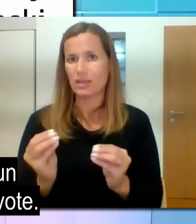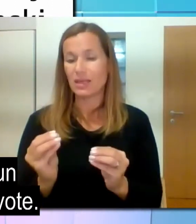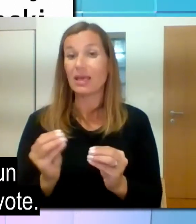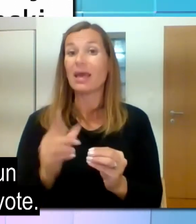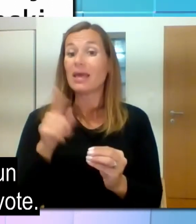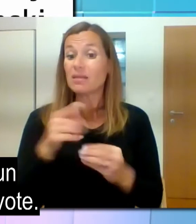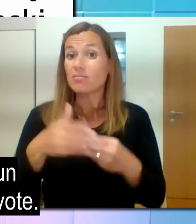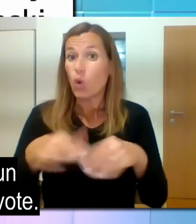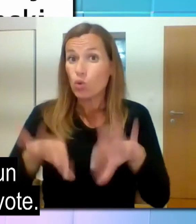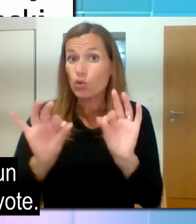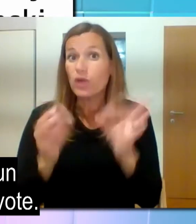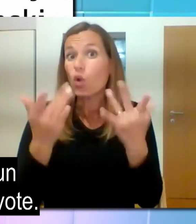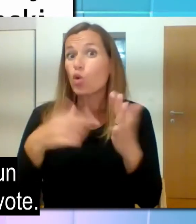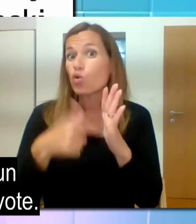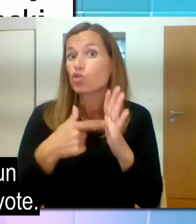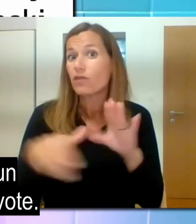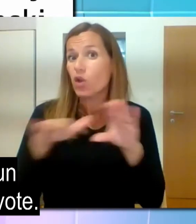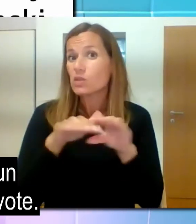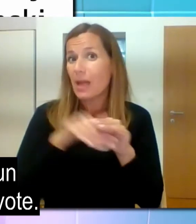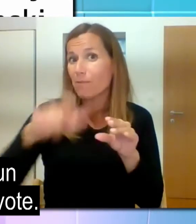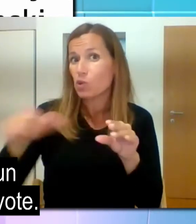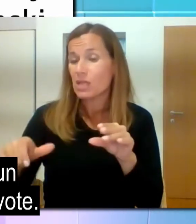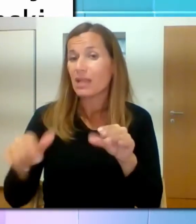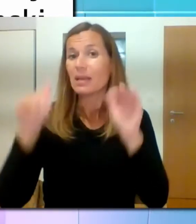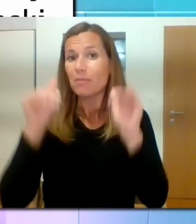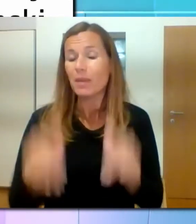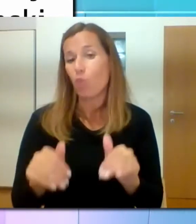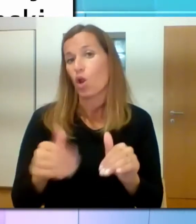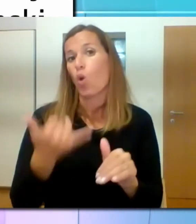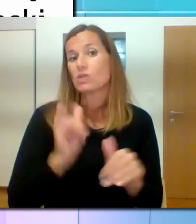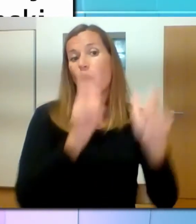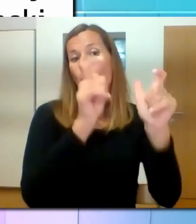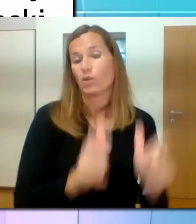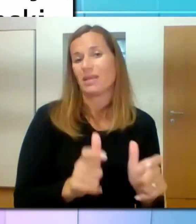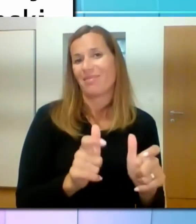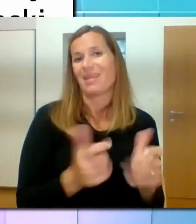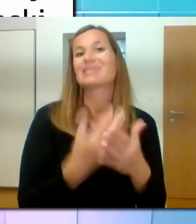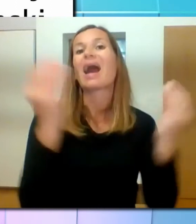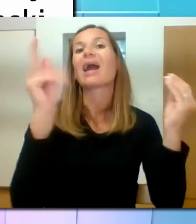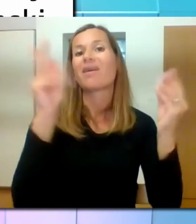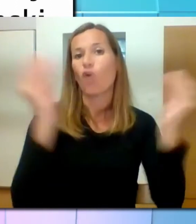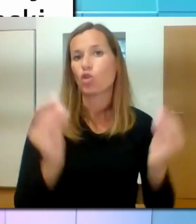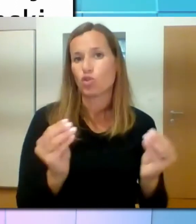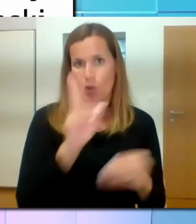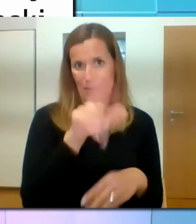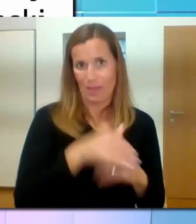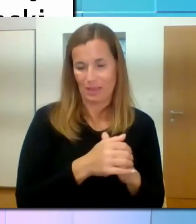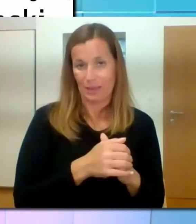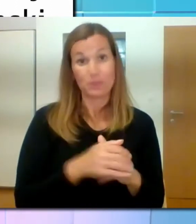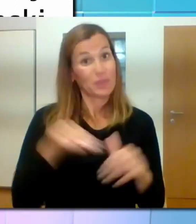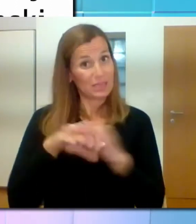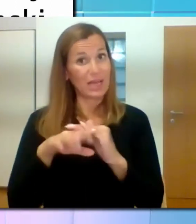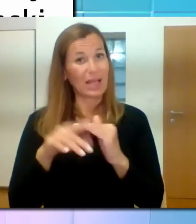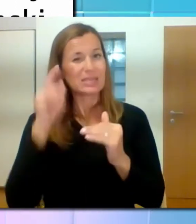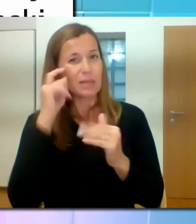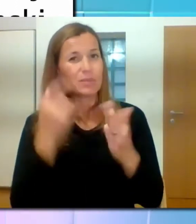skrbi za obračun kvote in nadzor iz pomitve kvote. Nekaj več bom o tem tudi povedala. Iz